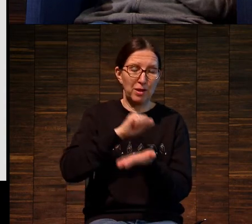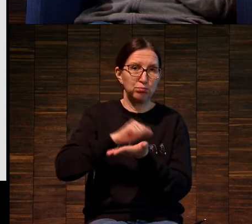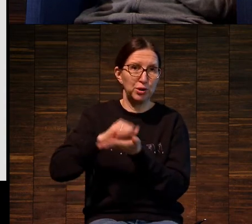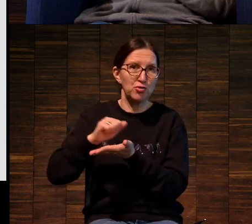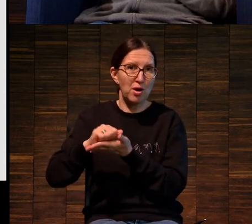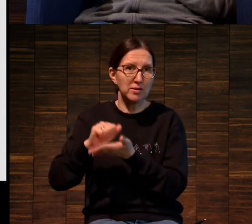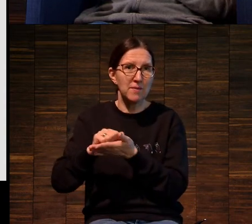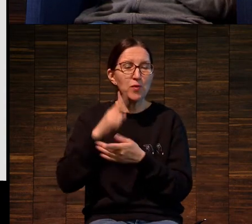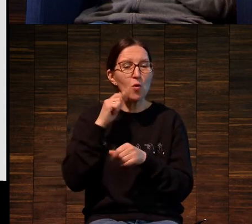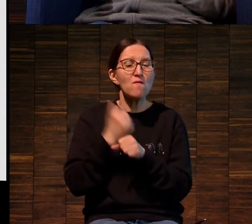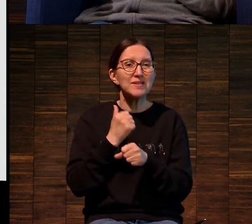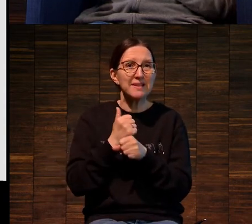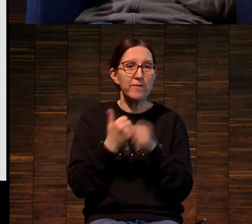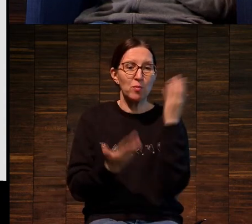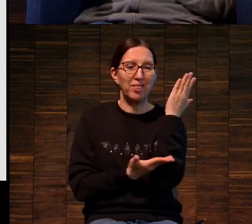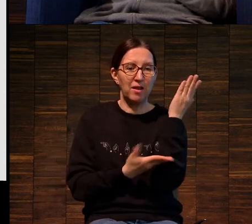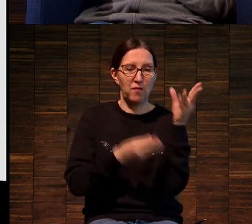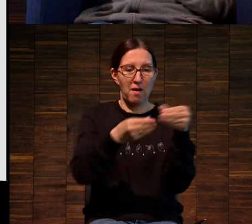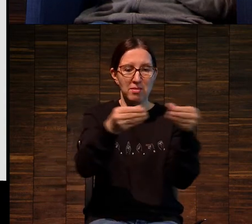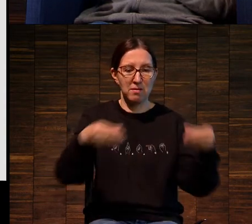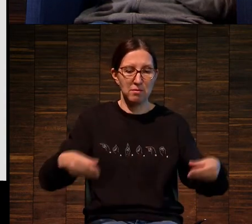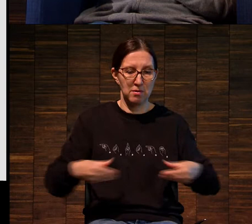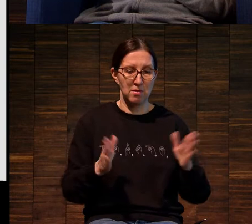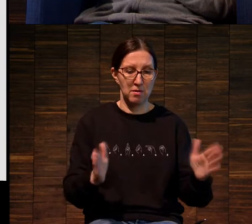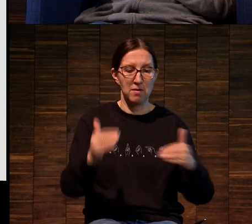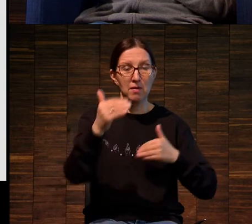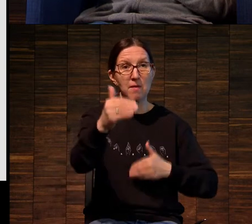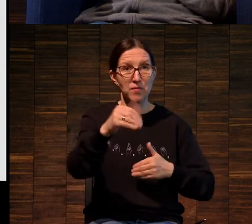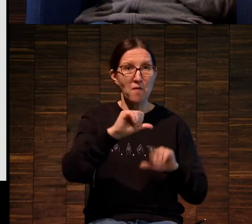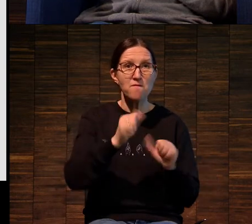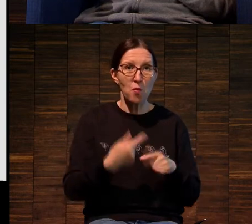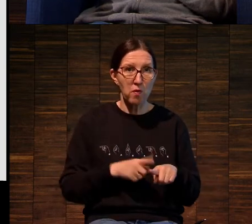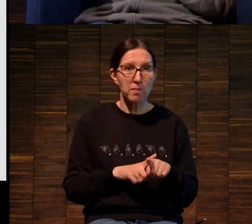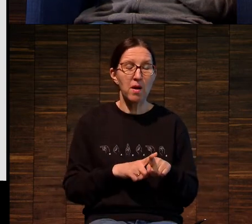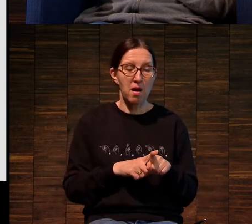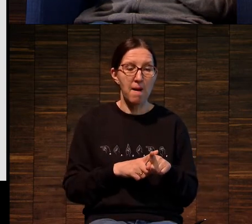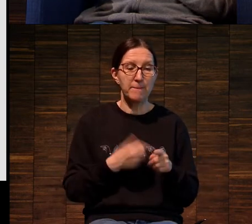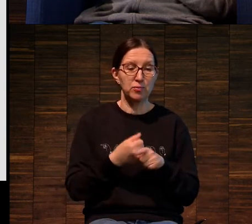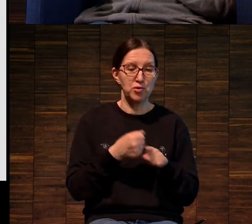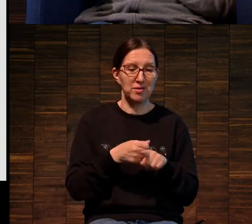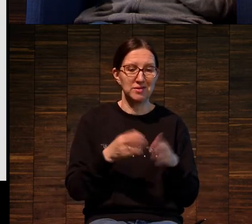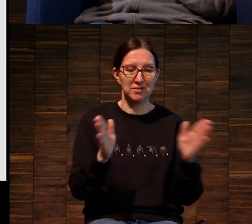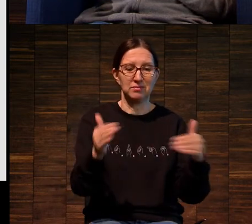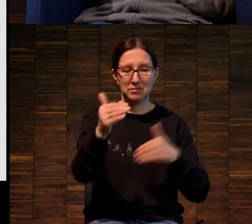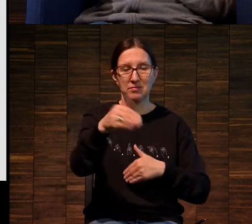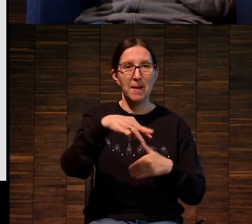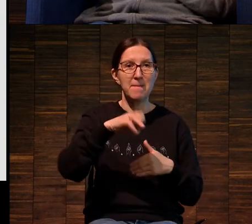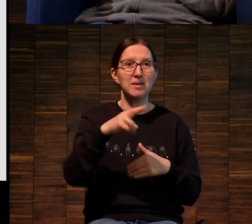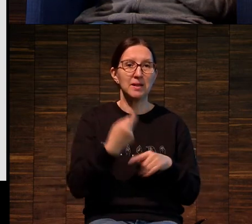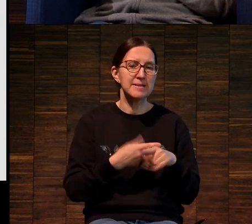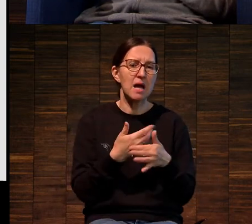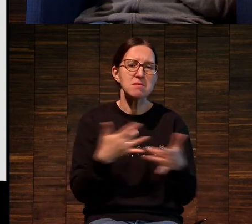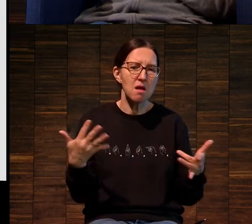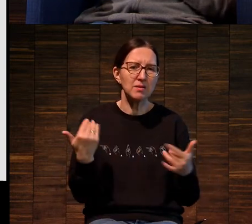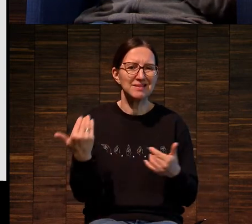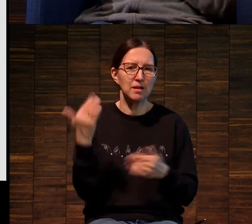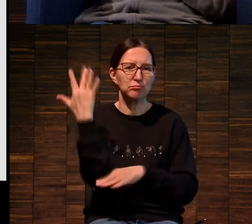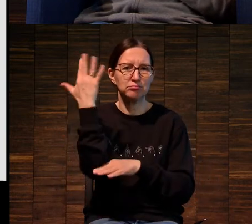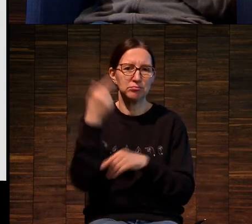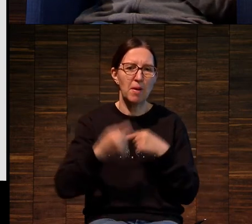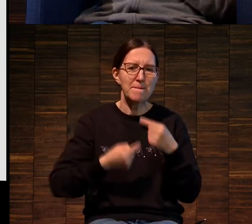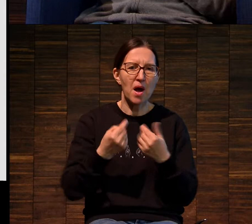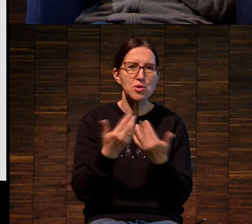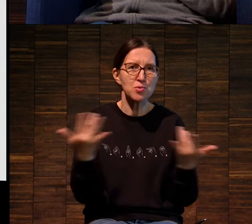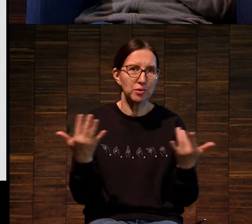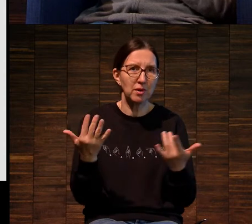происходила из деревянных, в первую очередь, деревянных форм. Матрица была из дерева, из разных пород дерева. И вот